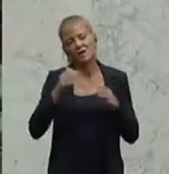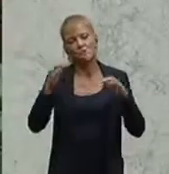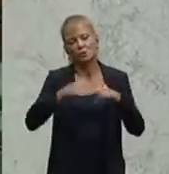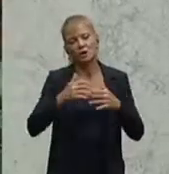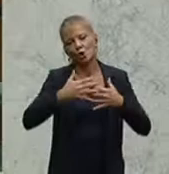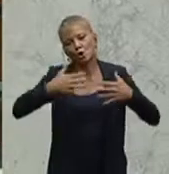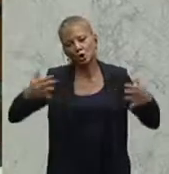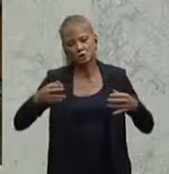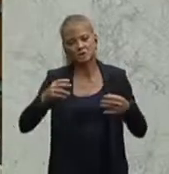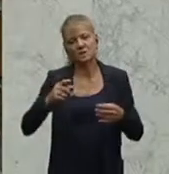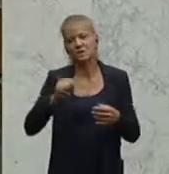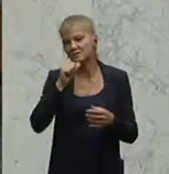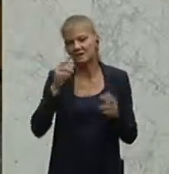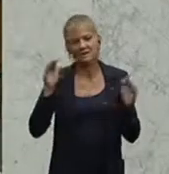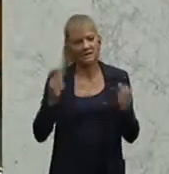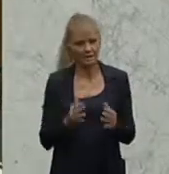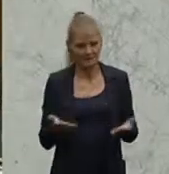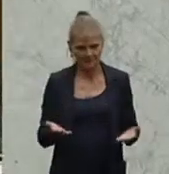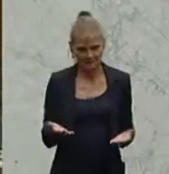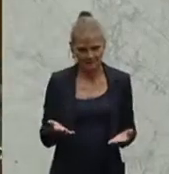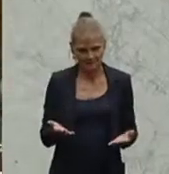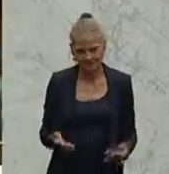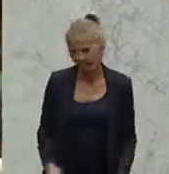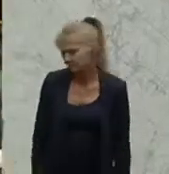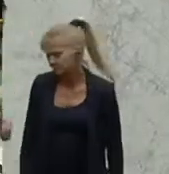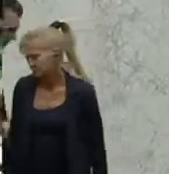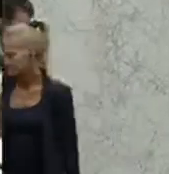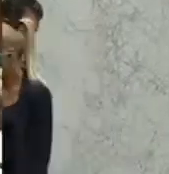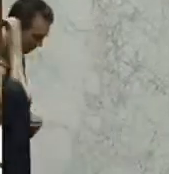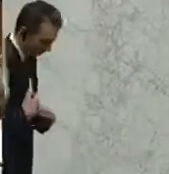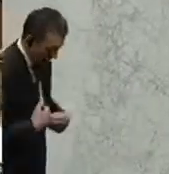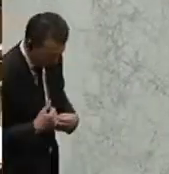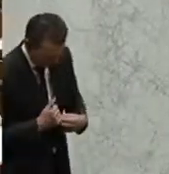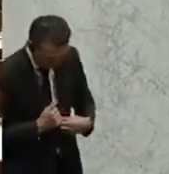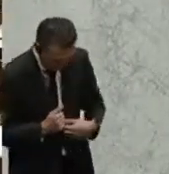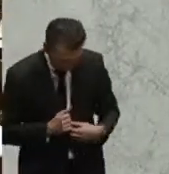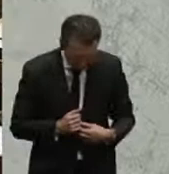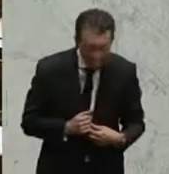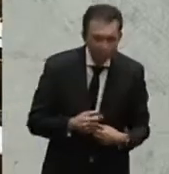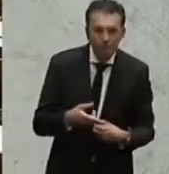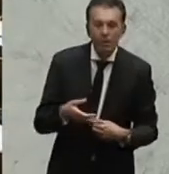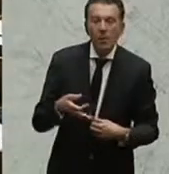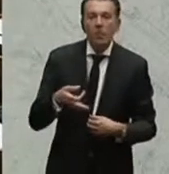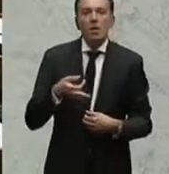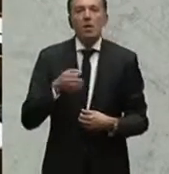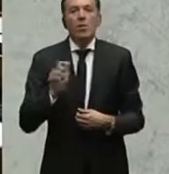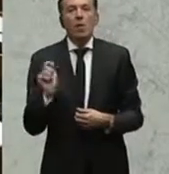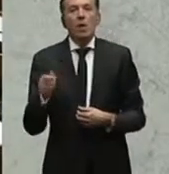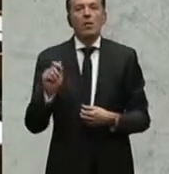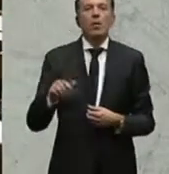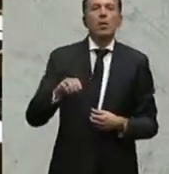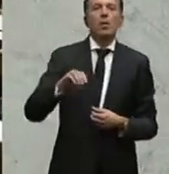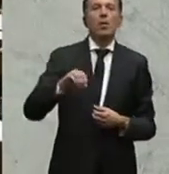Es seien sehr viele gute Ideen eingebracht worden, lobt SPÖ-Verfassungssprecher Peter Wittmann die Arbeit der Enquete-Kommission.